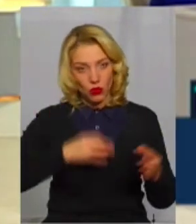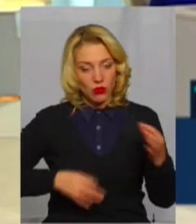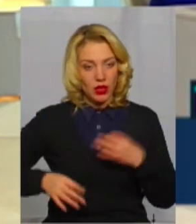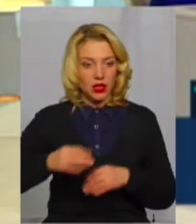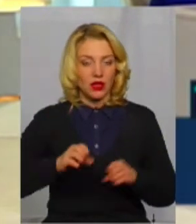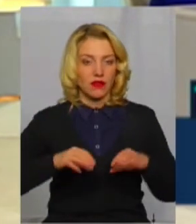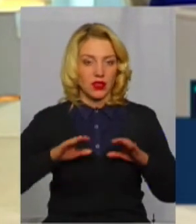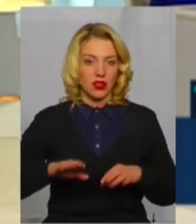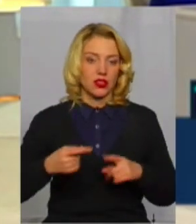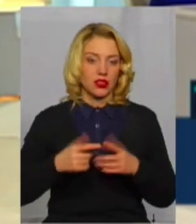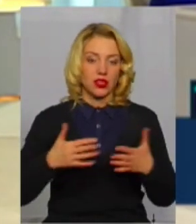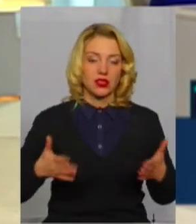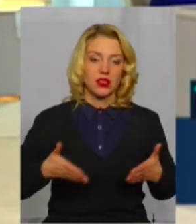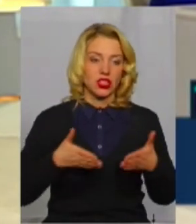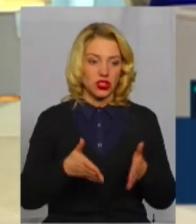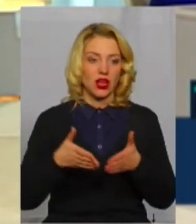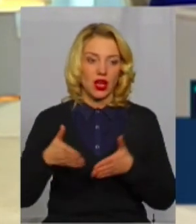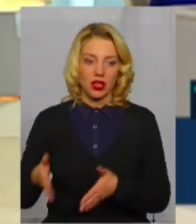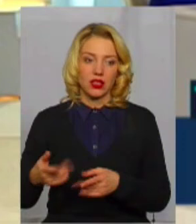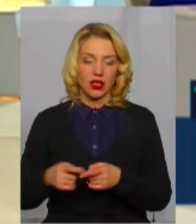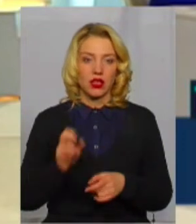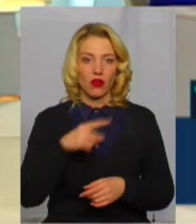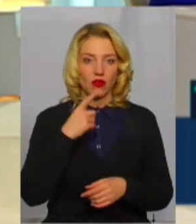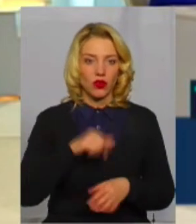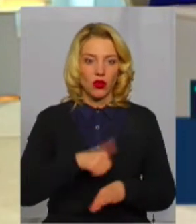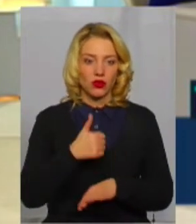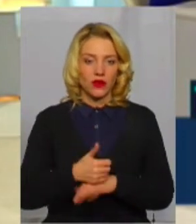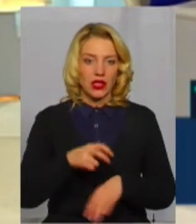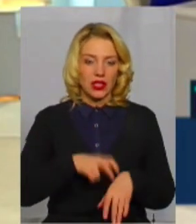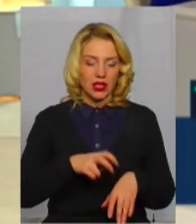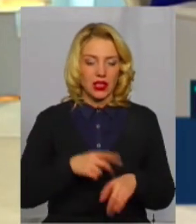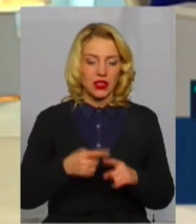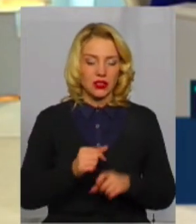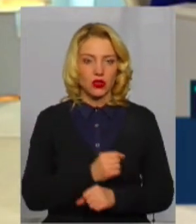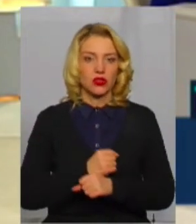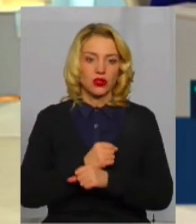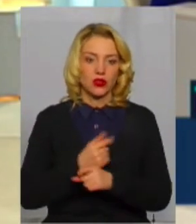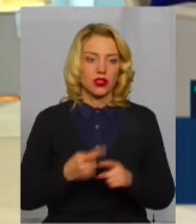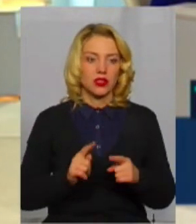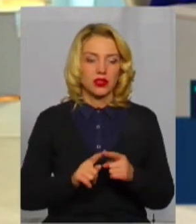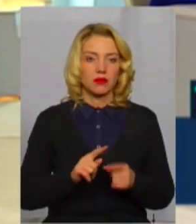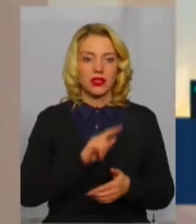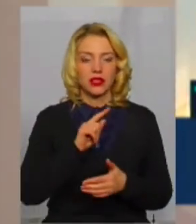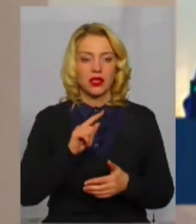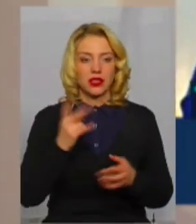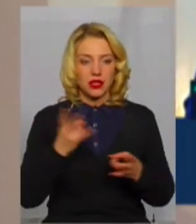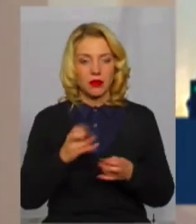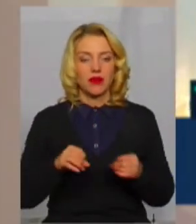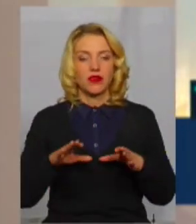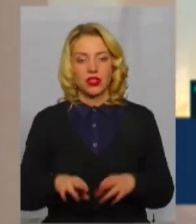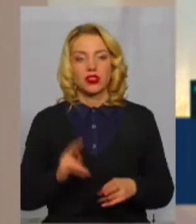різні шляхи, як вже сказала головний лікар цього санаторію, пані Світлана, треба вирішувати. Переп'ю вас.